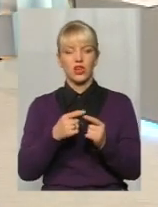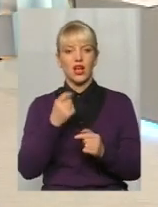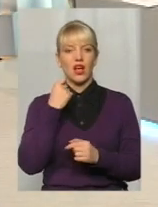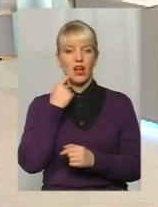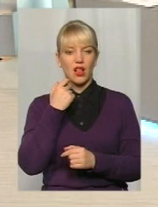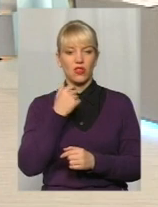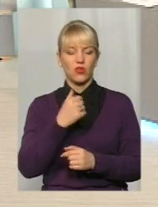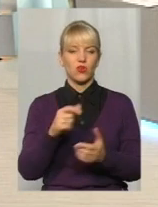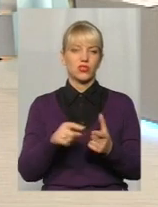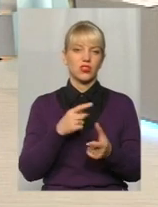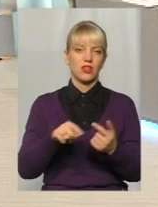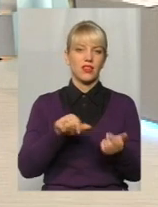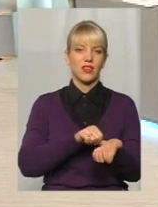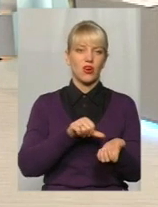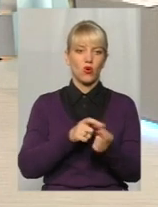наркозалежною людиною?